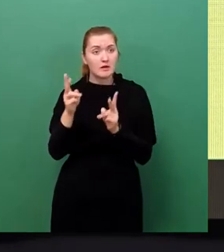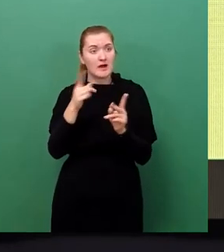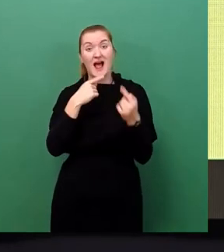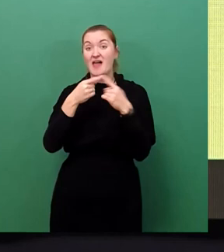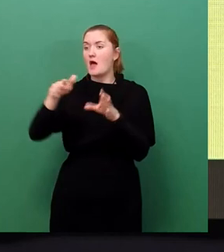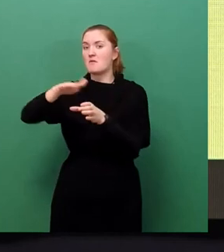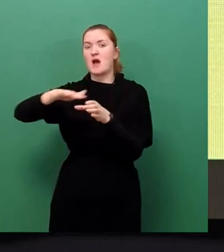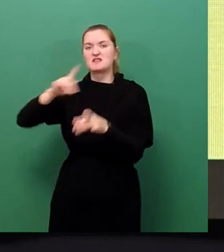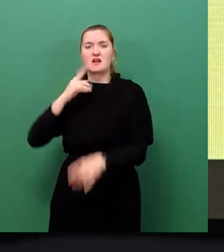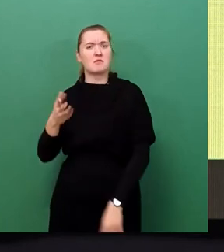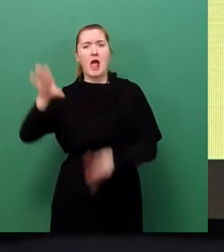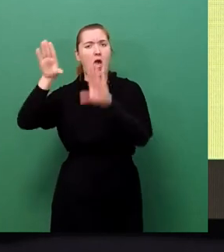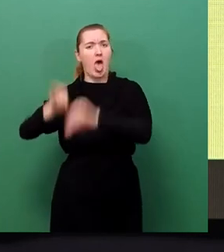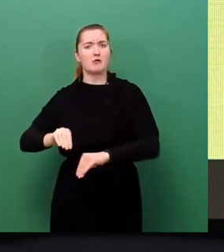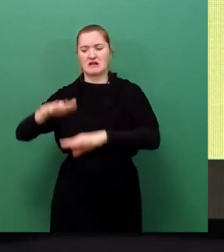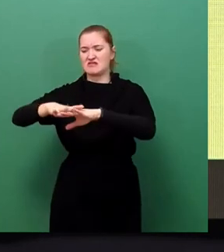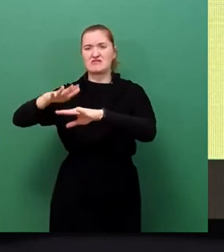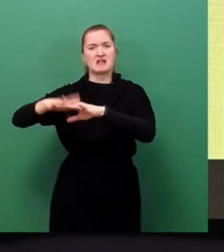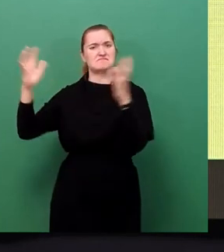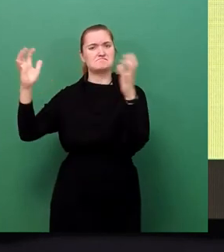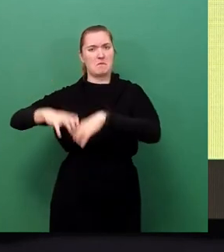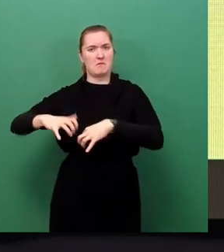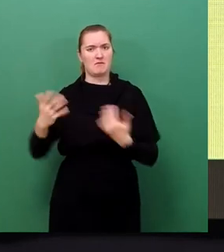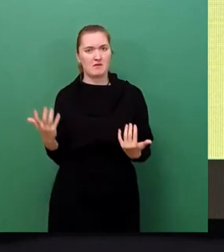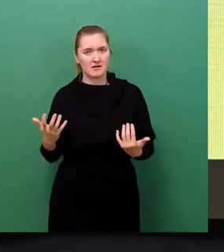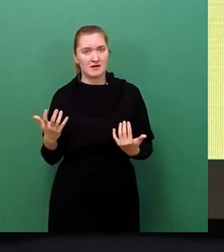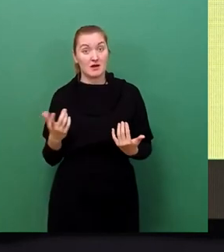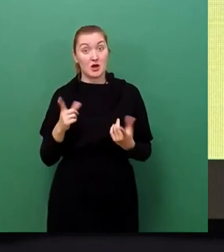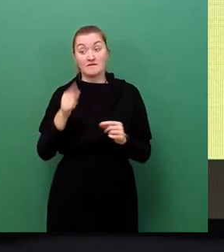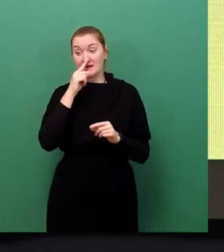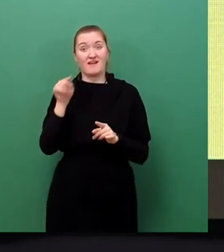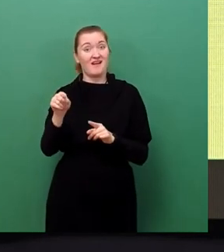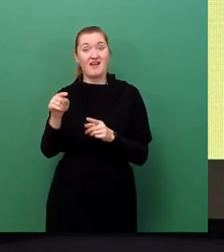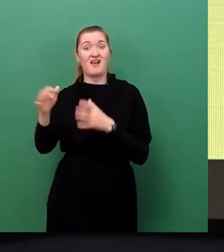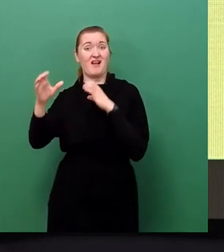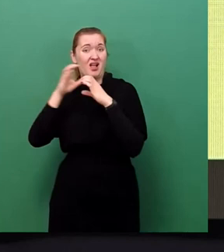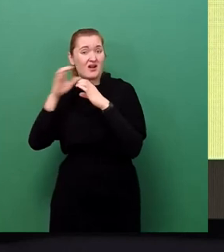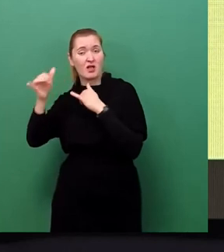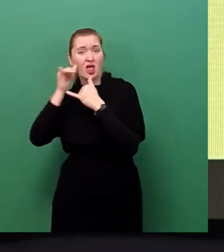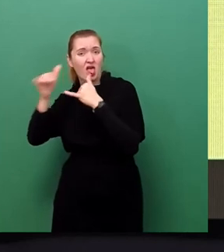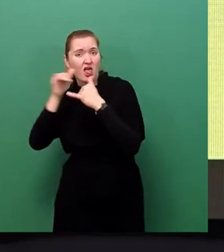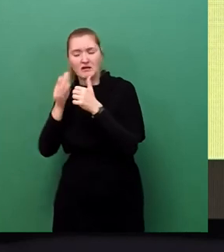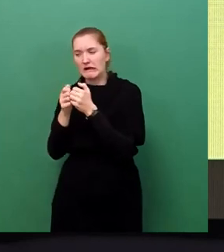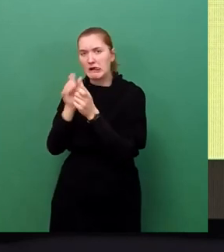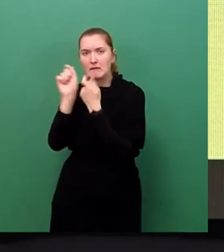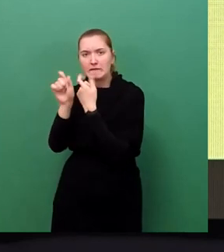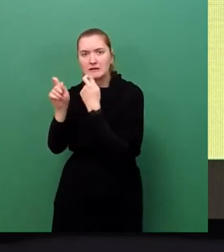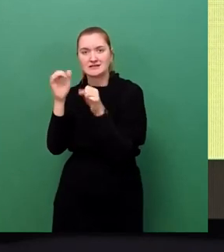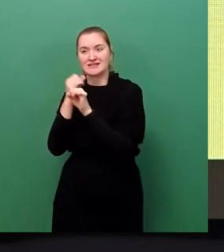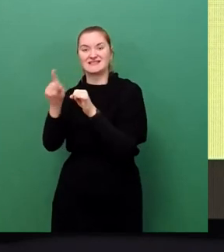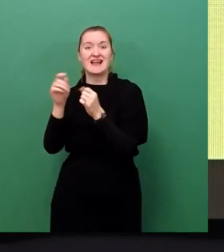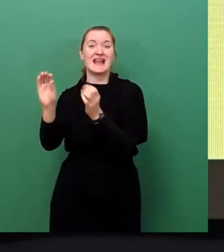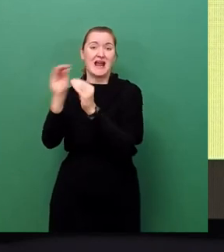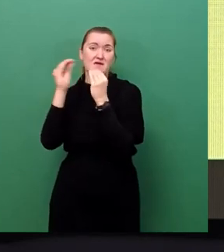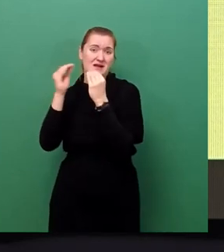ging es sofort nicht mehr. Das heißt also, dort, wo jemand sofort nicht mehr kommunizieren kann, ist ein wesentlich größeres Informationsbedürfnis, ihm zu